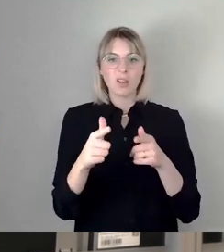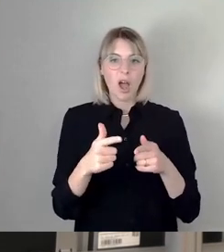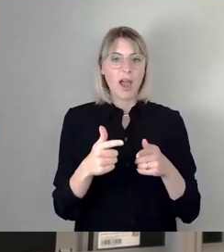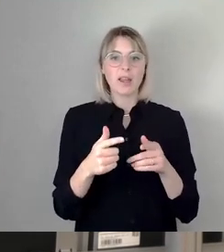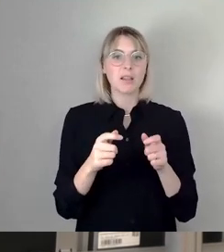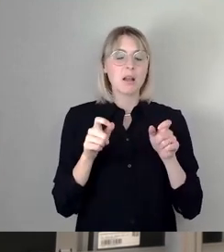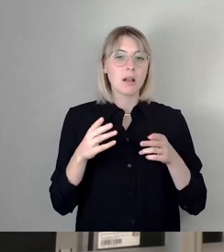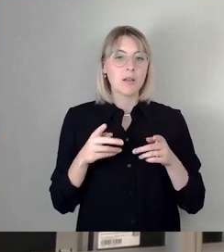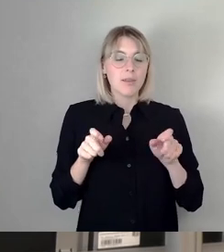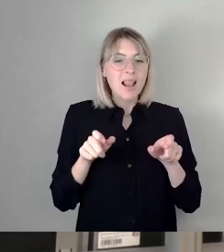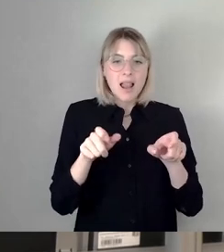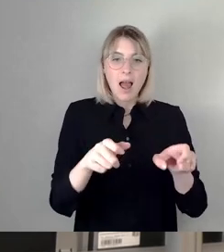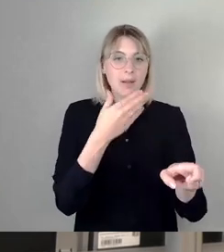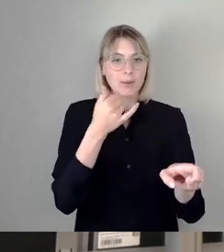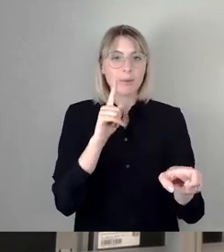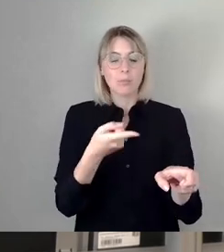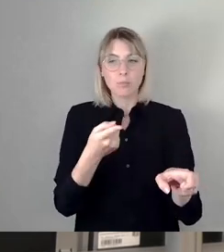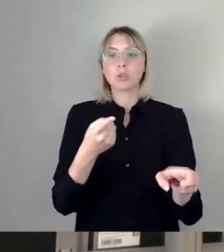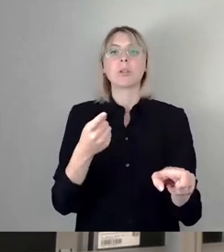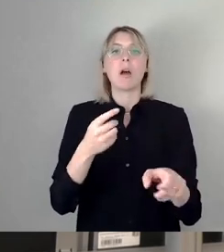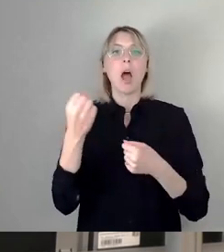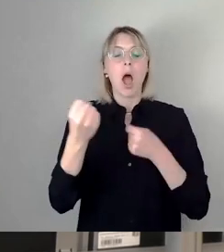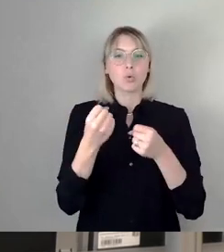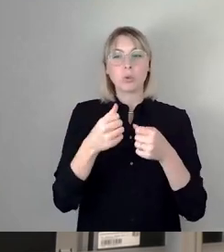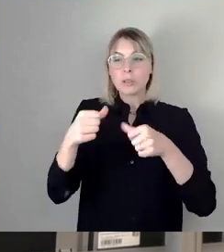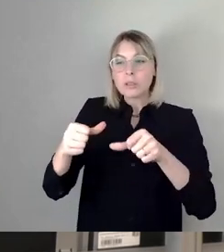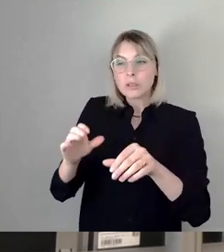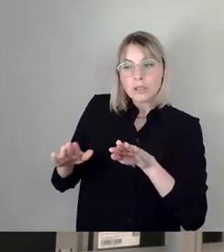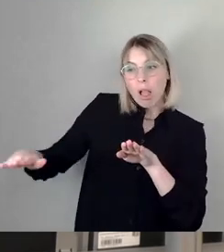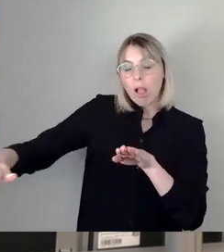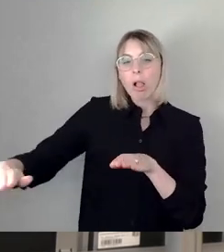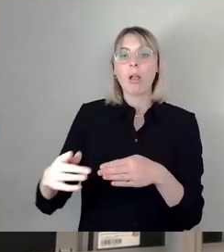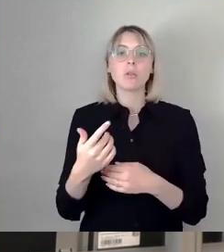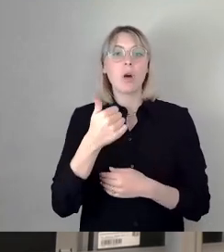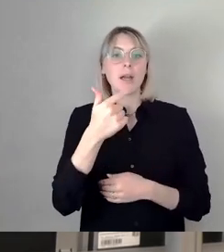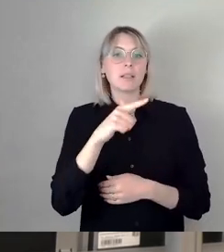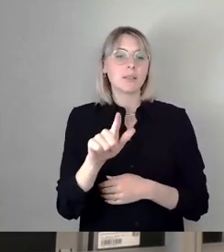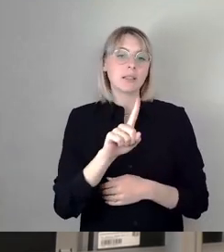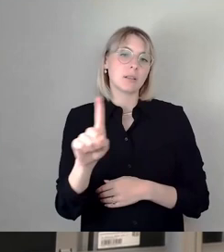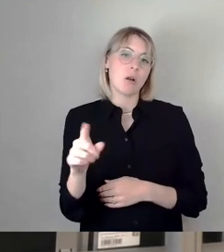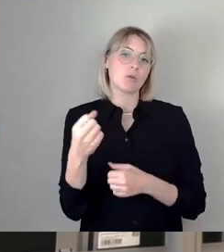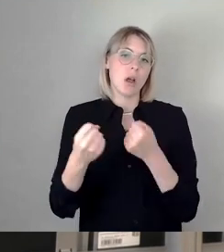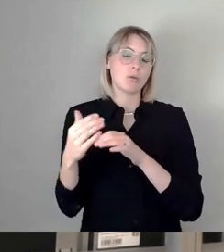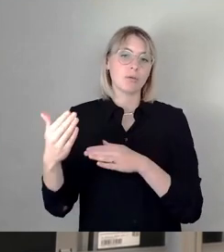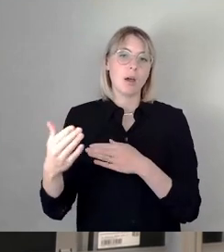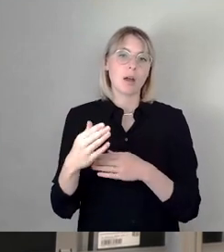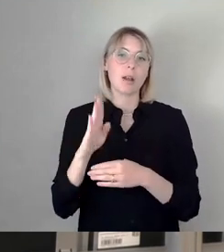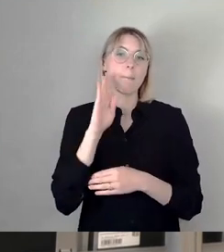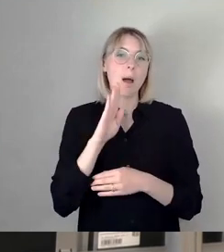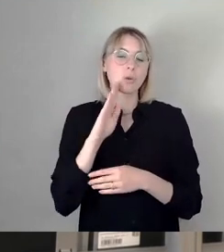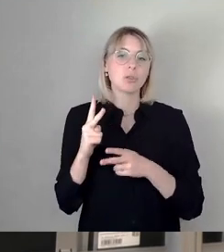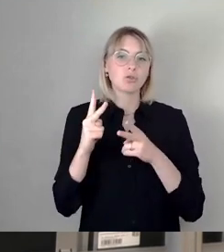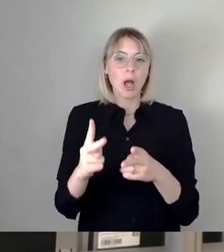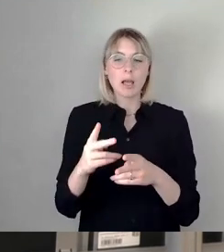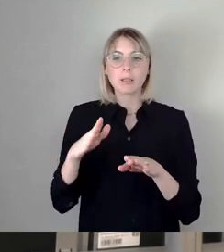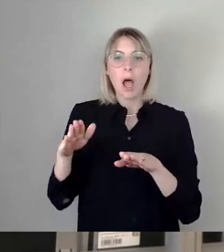gezwungen werden, hinter der Bahn zu fahren, fahren 21.000, 22.000 Autos. Bautzner Straße, wo die Autos gezwungen werden, hinter der Straßenbahn,